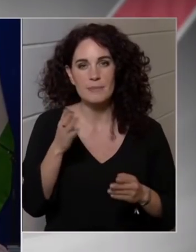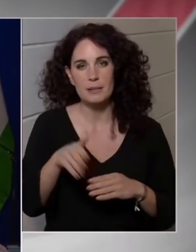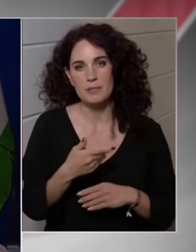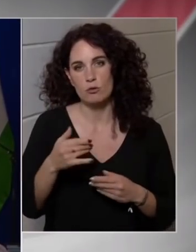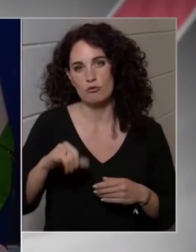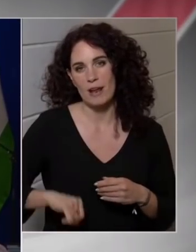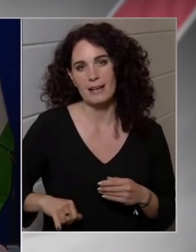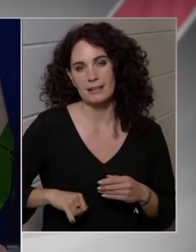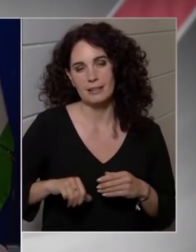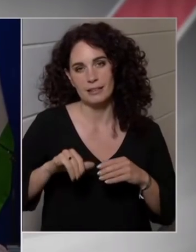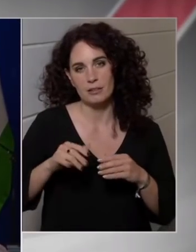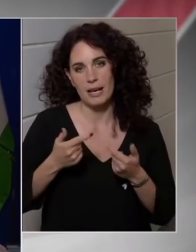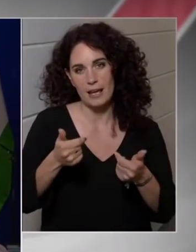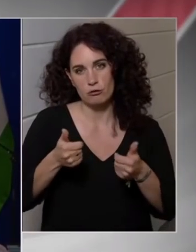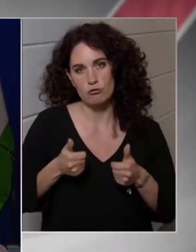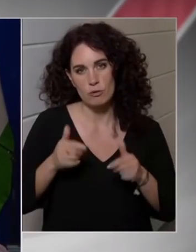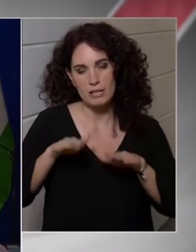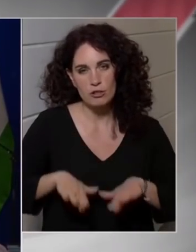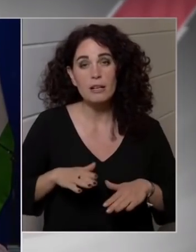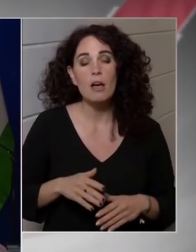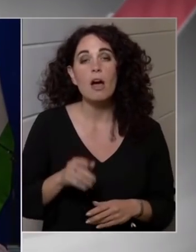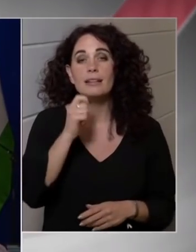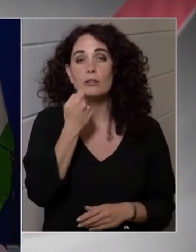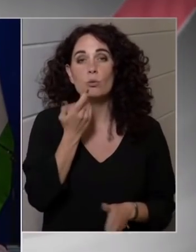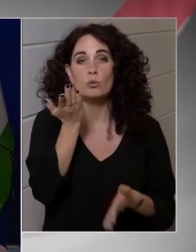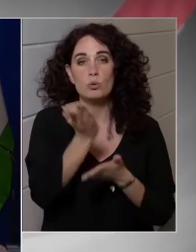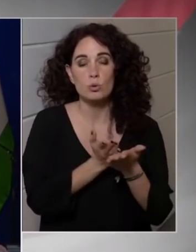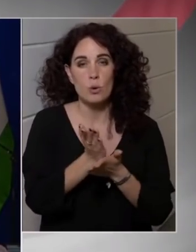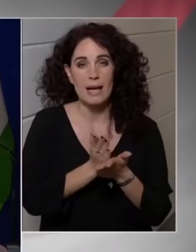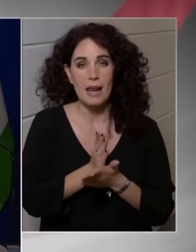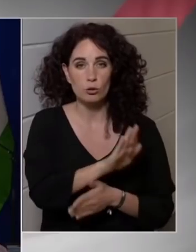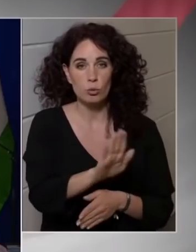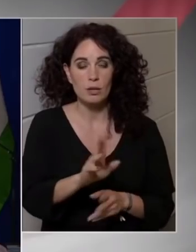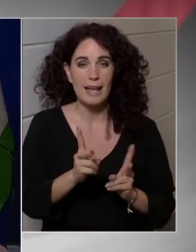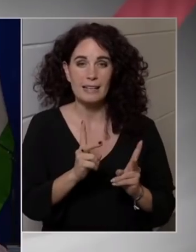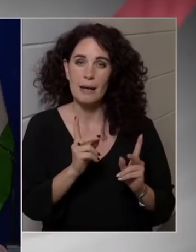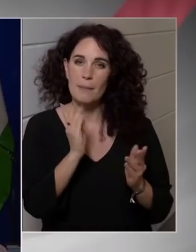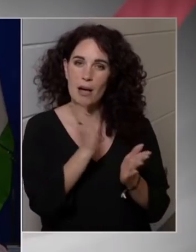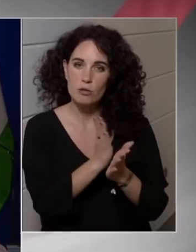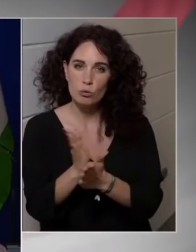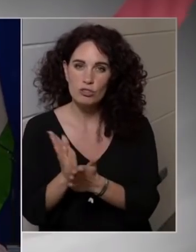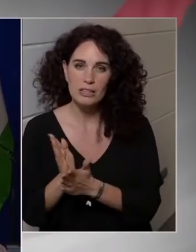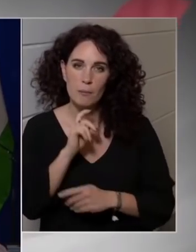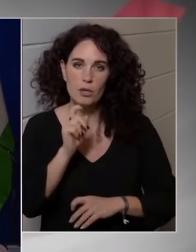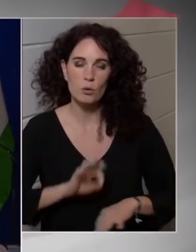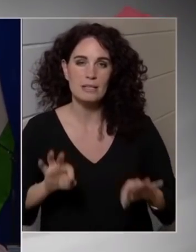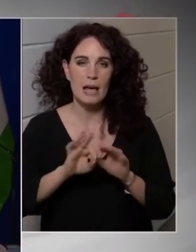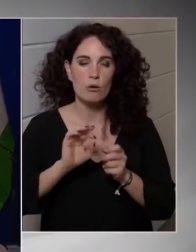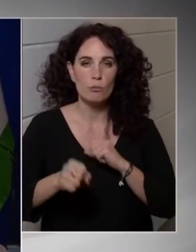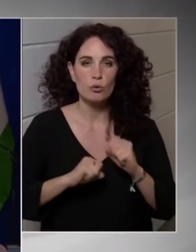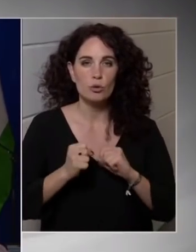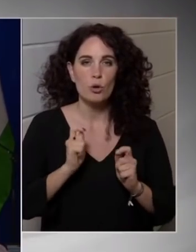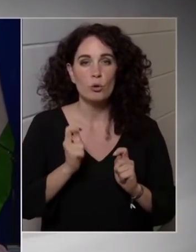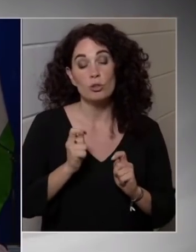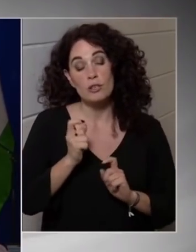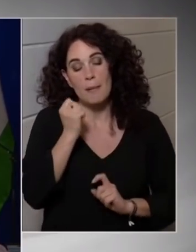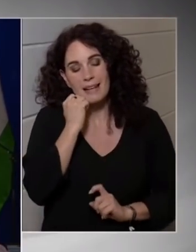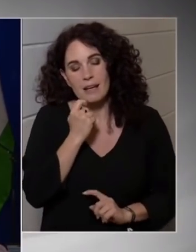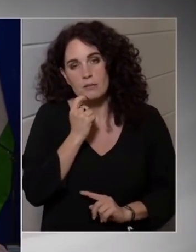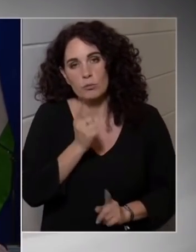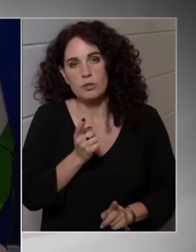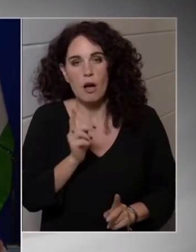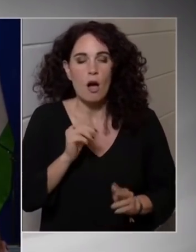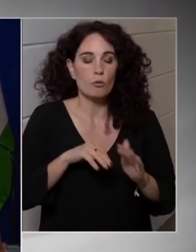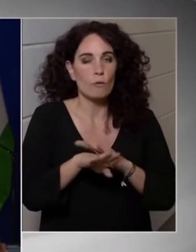bizottságülésén, hogy a titkos szolgálatoknak be kéne azonosítani a Magyarországon működő a Kocsis Máté szerint nyilvánvalóan